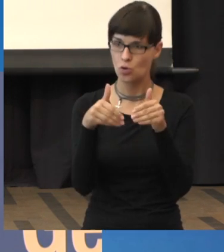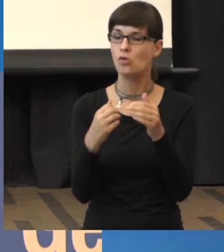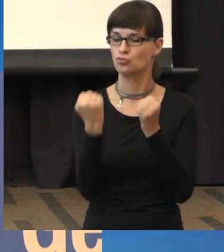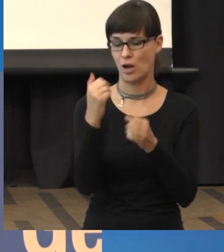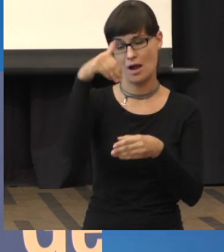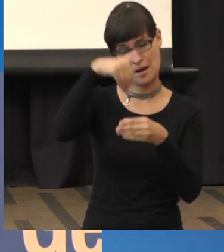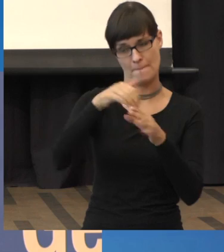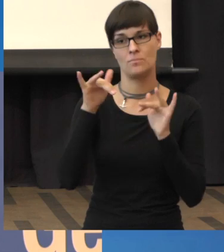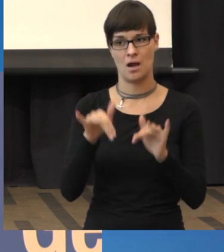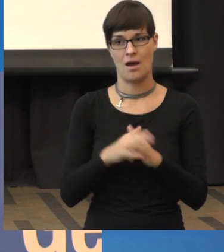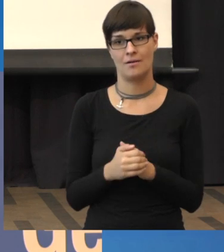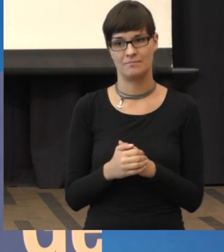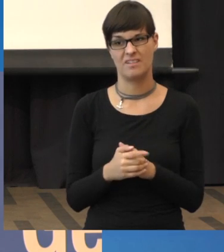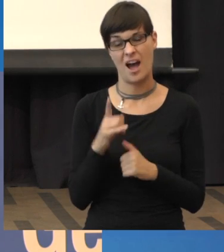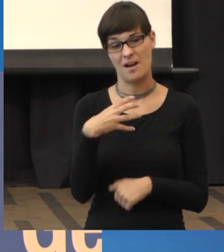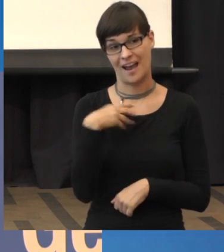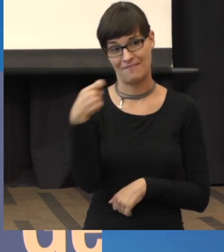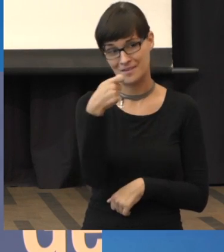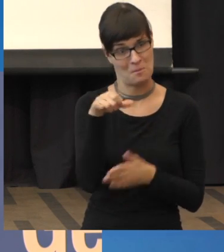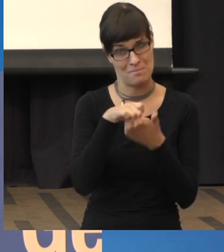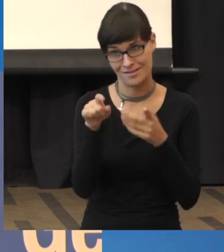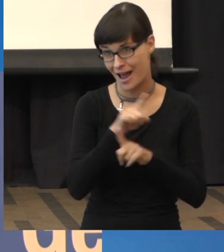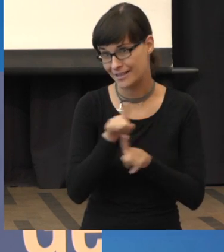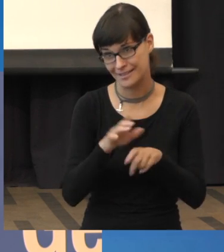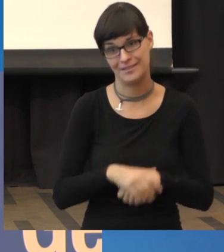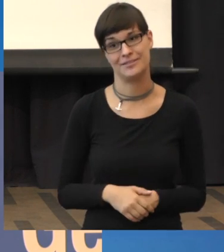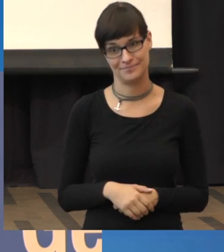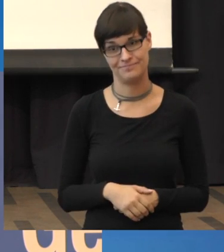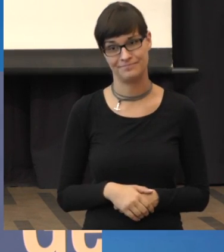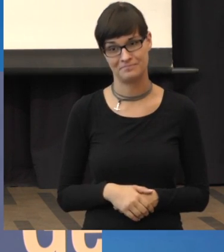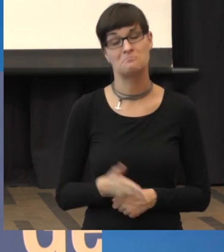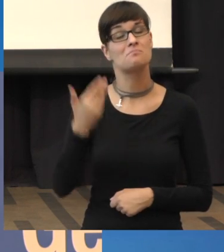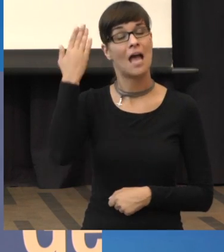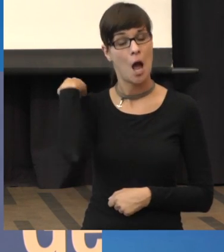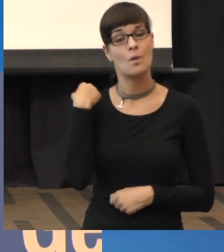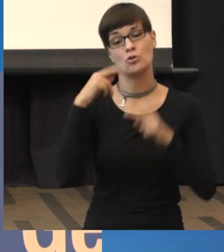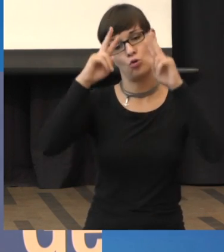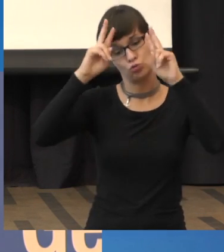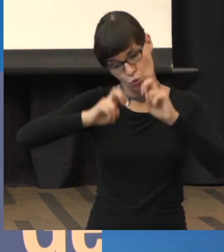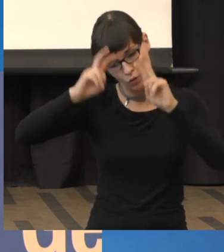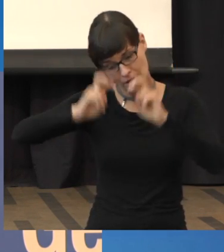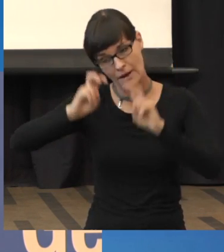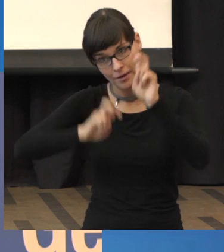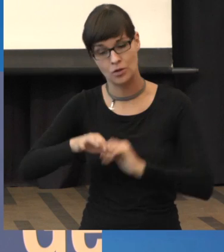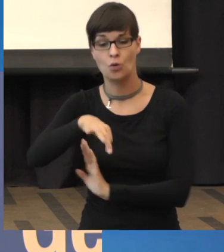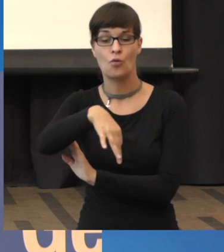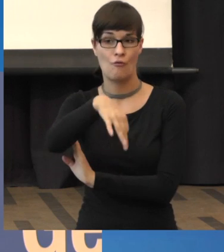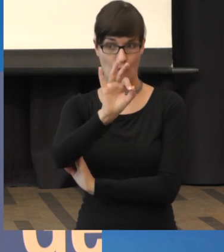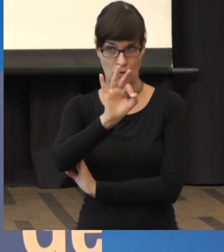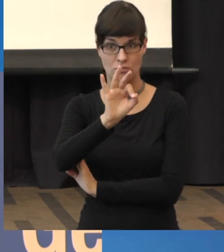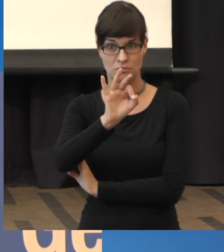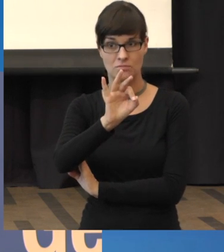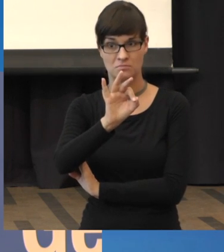sind. Auch das zahlen die Krankenkassen nicht. Da sind Studien gemacht worden, und die Studien haben nun gezeigt,